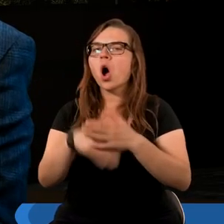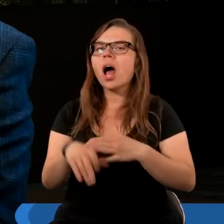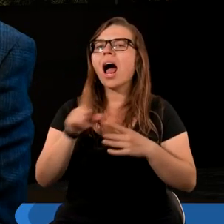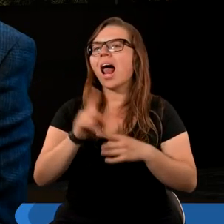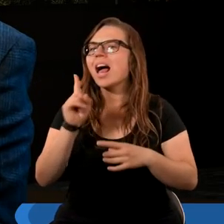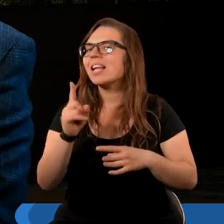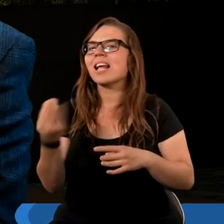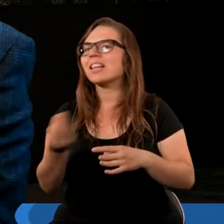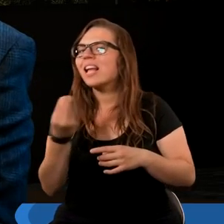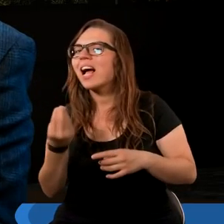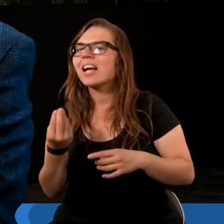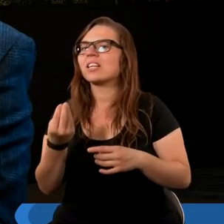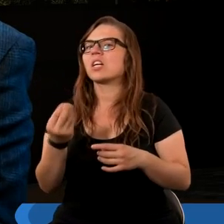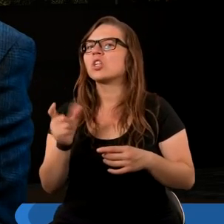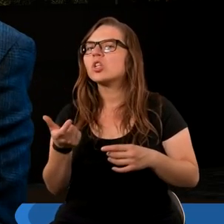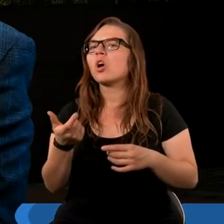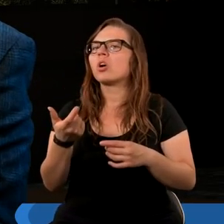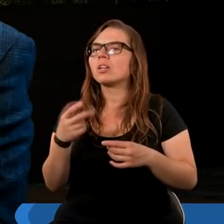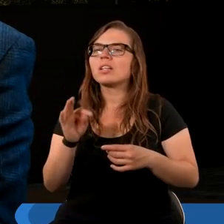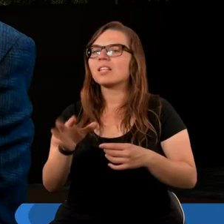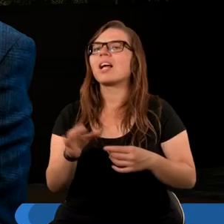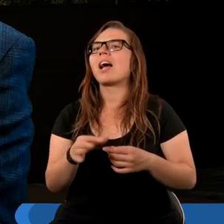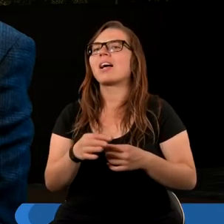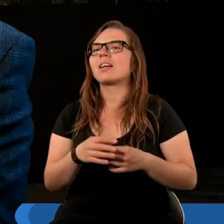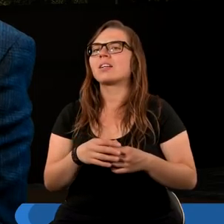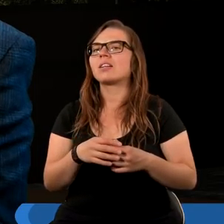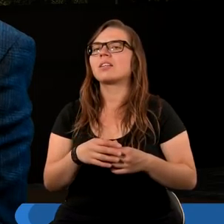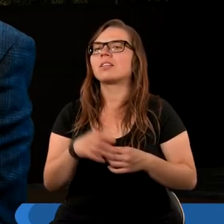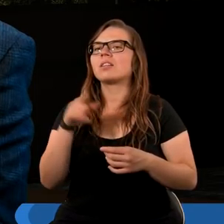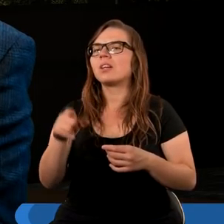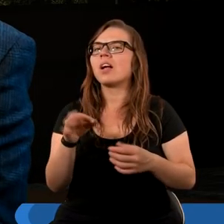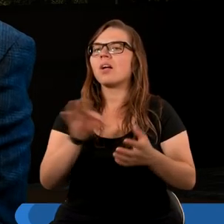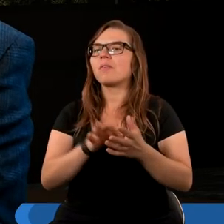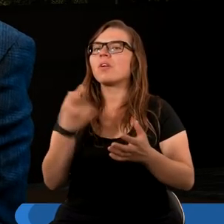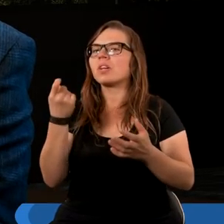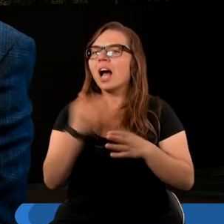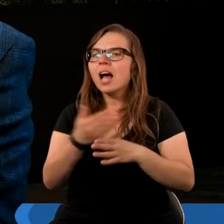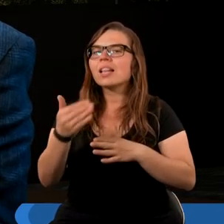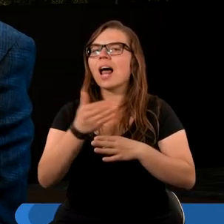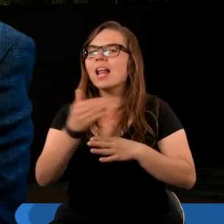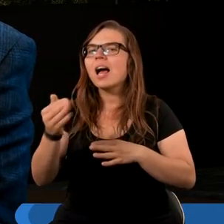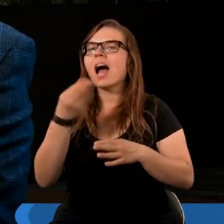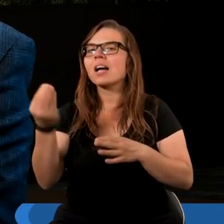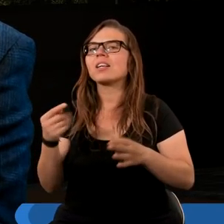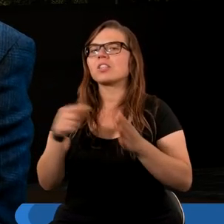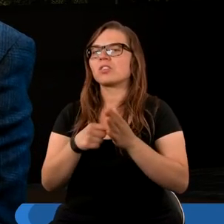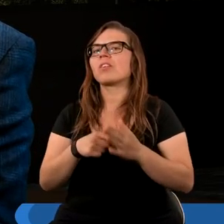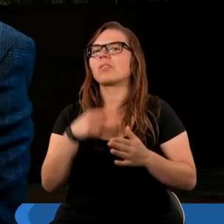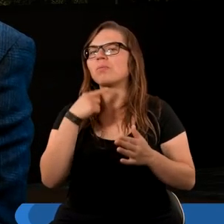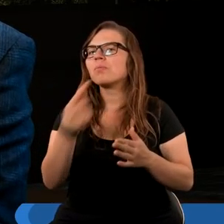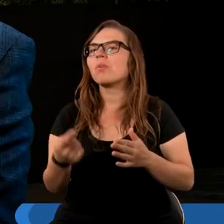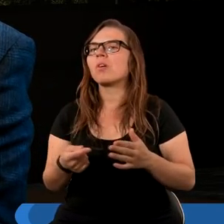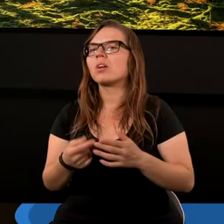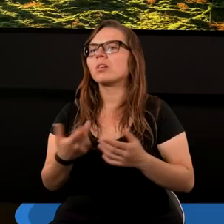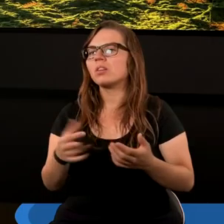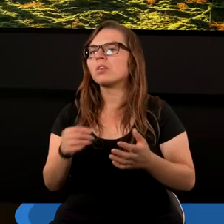ale jednak jeszcze spory czas działania i to bardzo skutecznego, dalej w opozycji do Boga ta potęga po prostu...